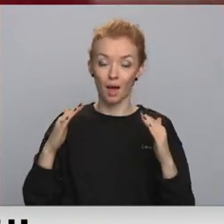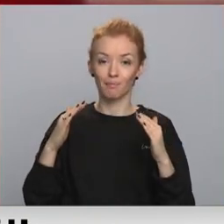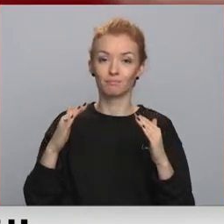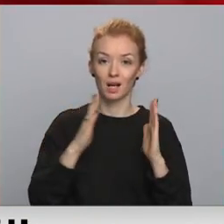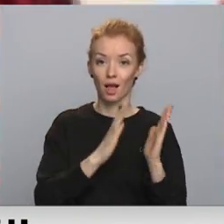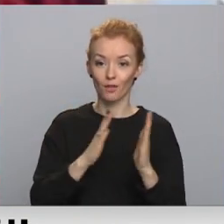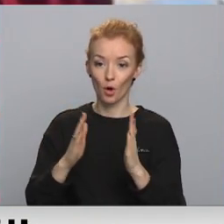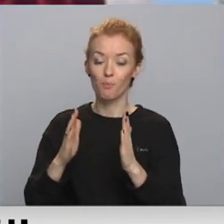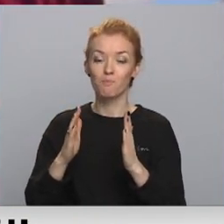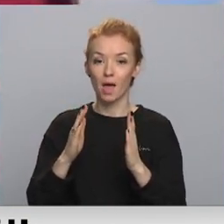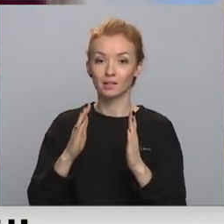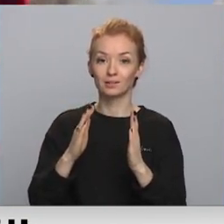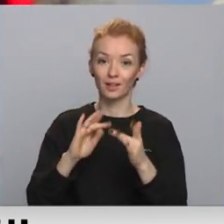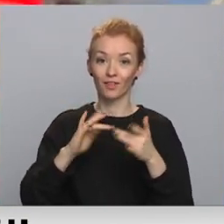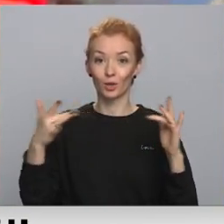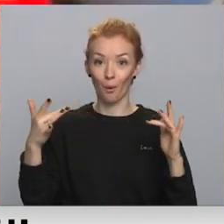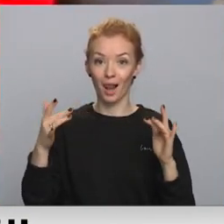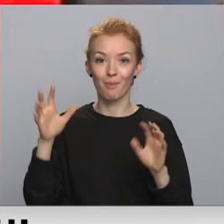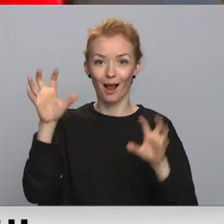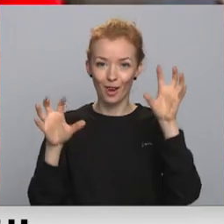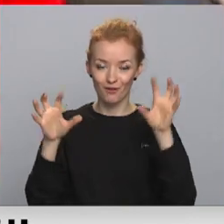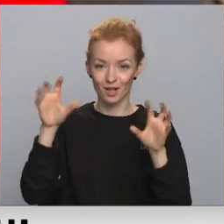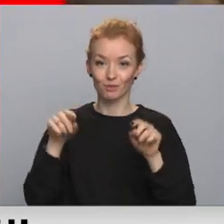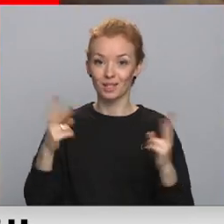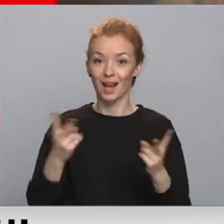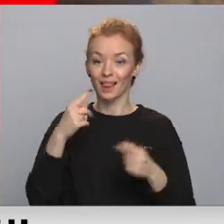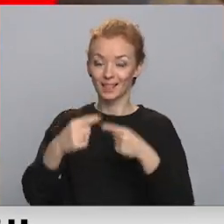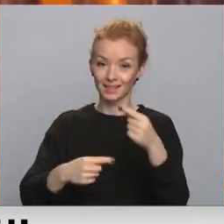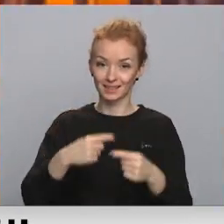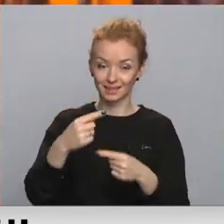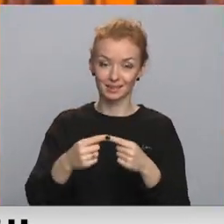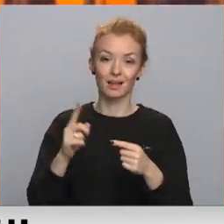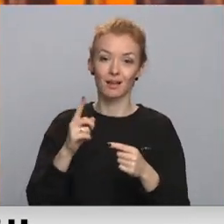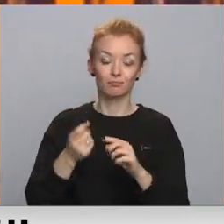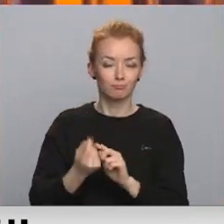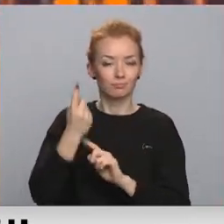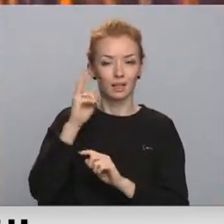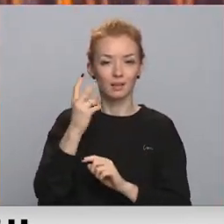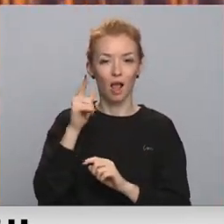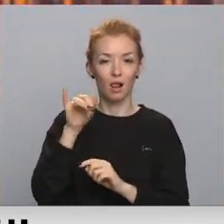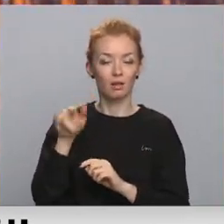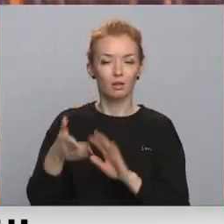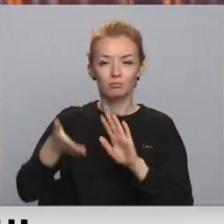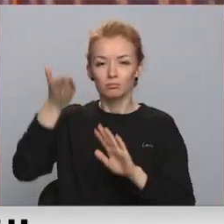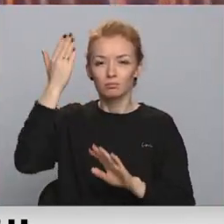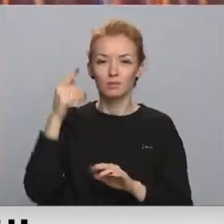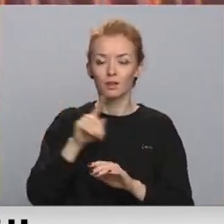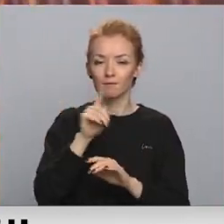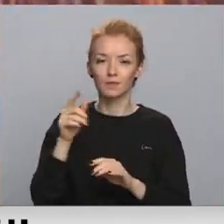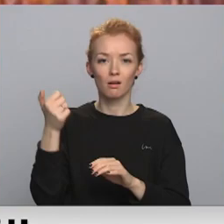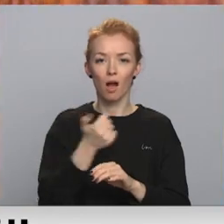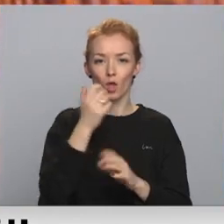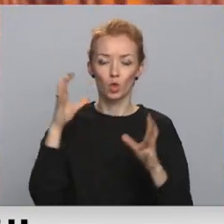helvīniem. Televīnu tradīciju esotie kopu šķelti, kas šajā dienā atzīmējuši gada tumšās puses